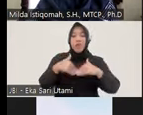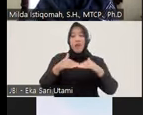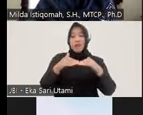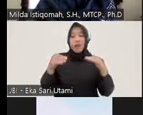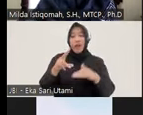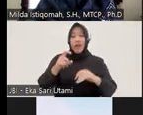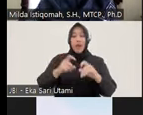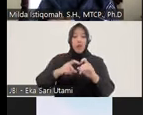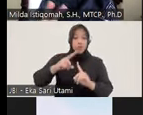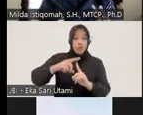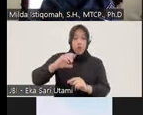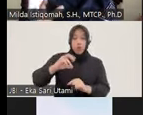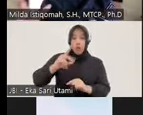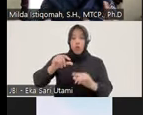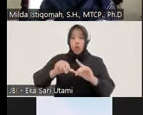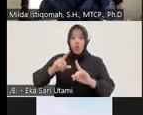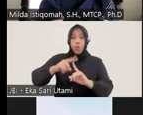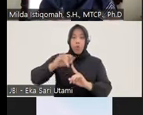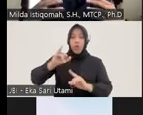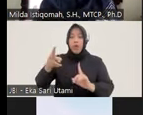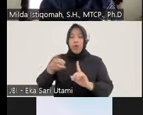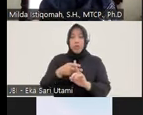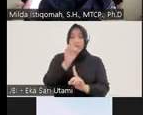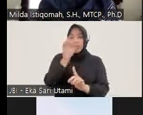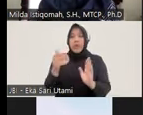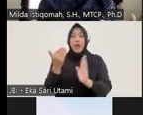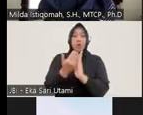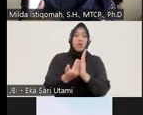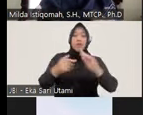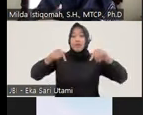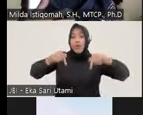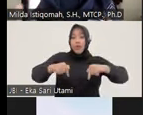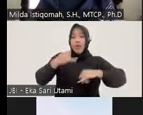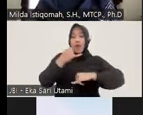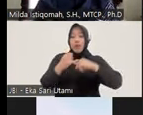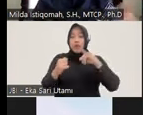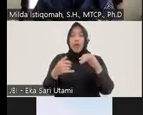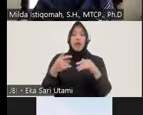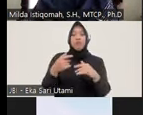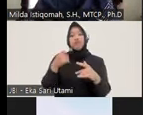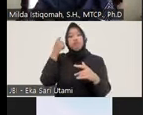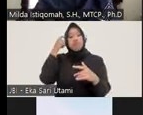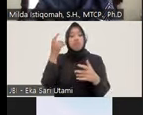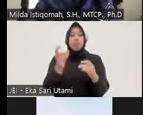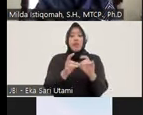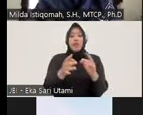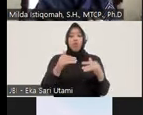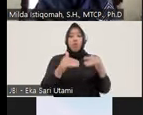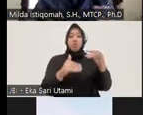menurut saya berbagai macam aturan yang ada saat ini ya akhirnya semakin tumpang tindih dan akhirnya